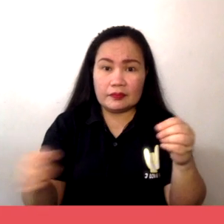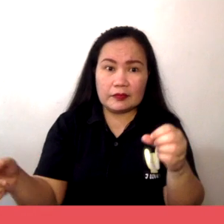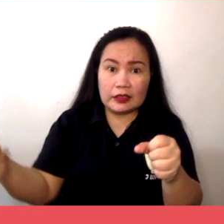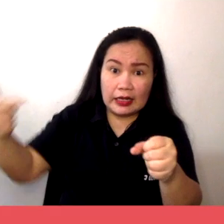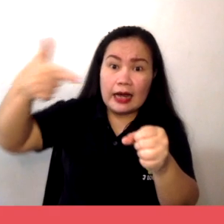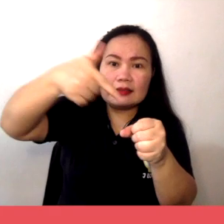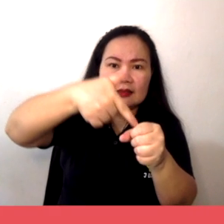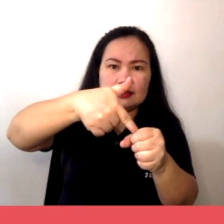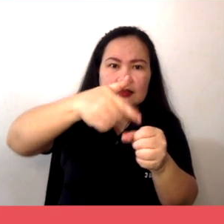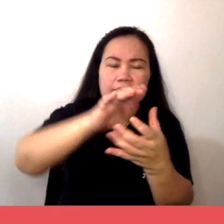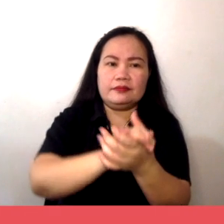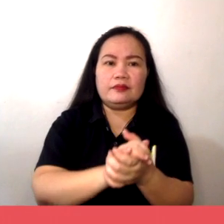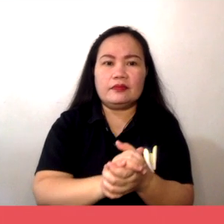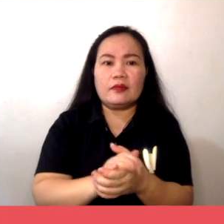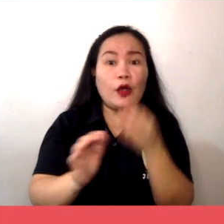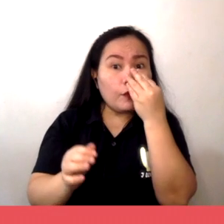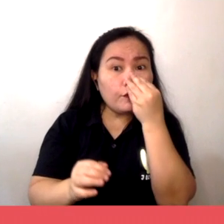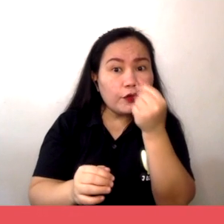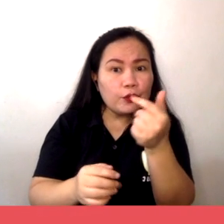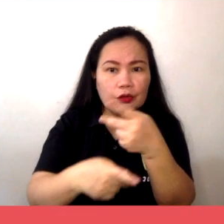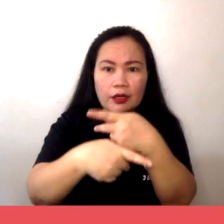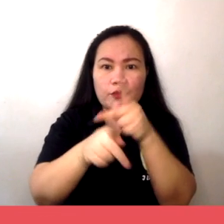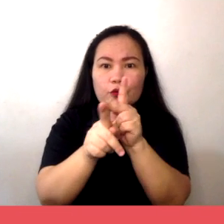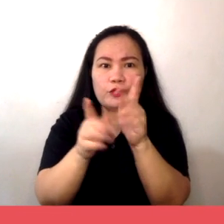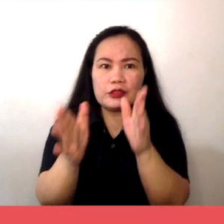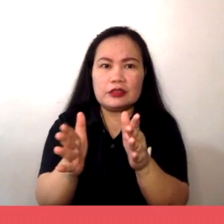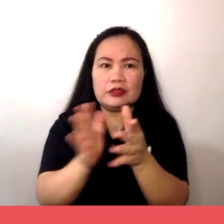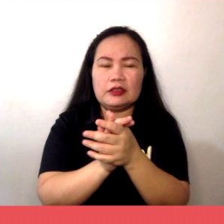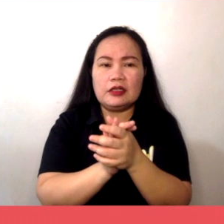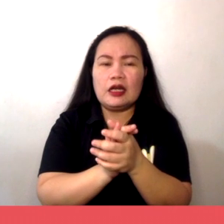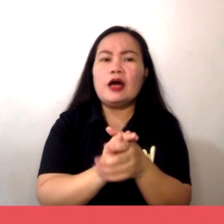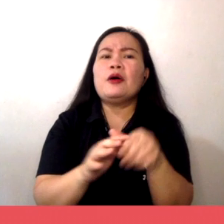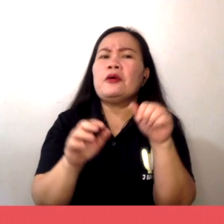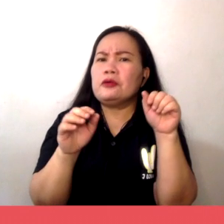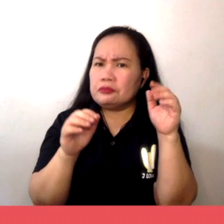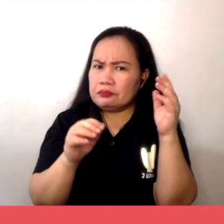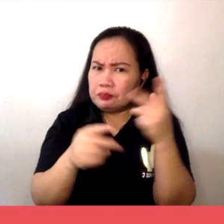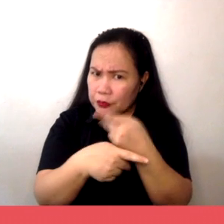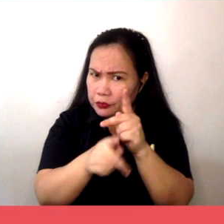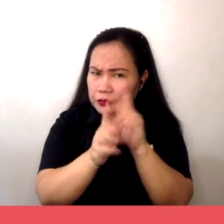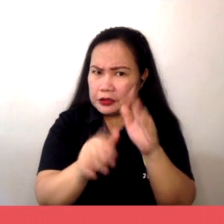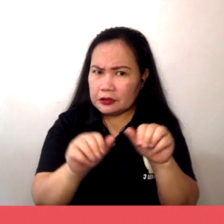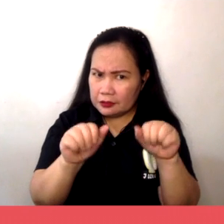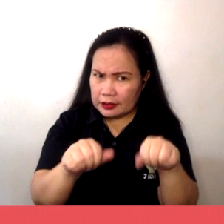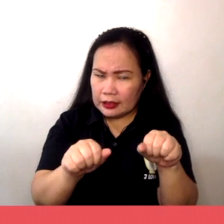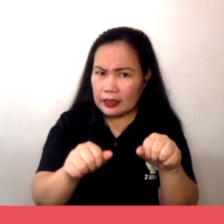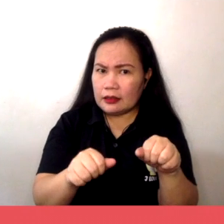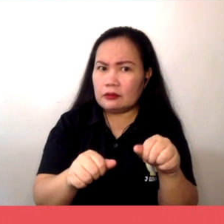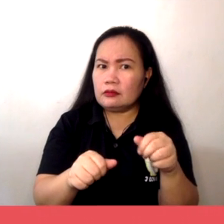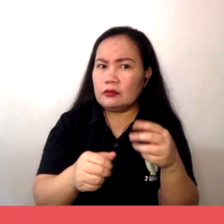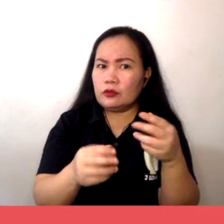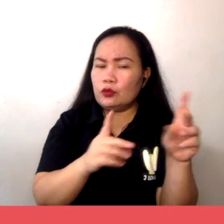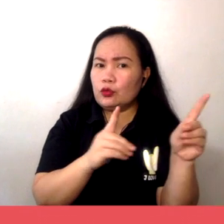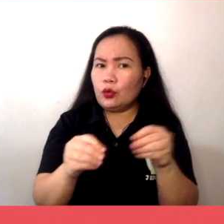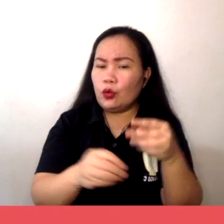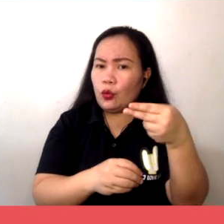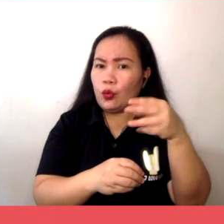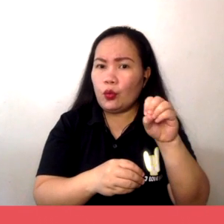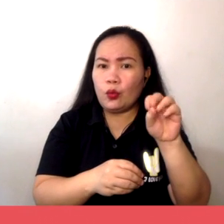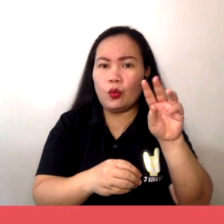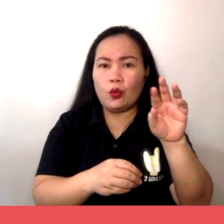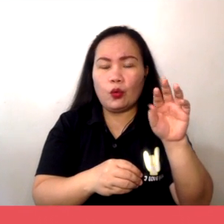Dahil diyan, maaari din nilang gawin ang tinatawag nating hoarding. Ito ay ang pagtatago ng produkto